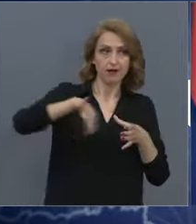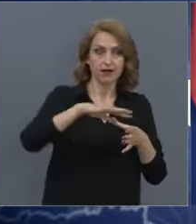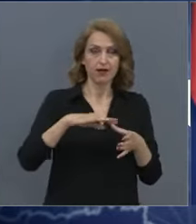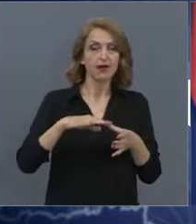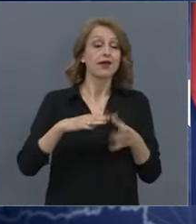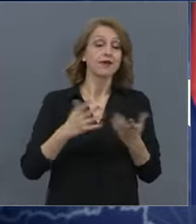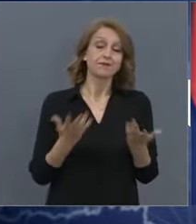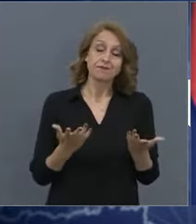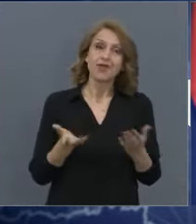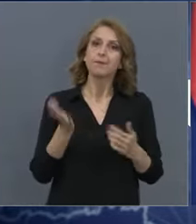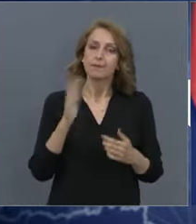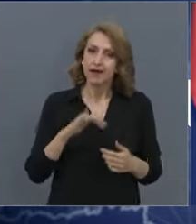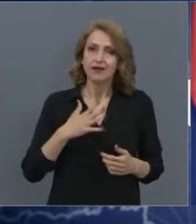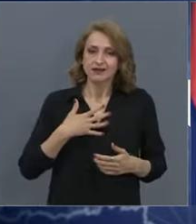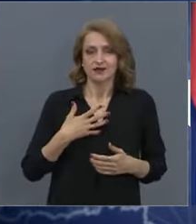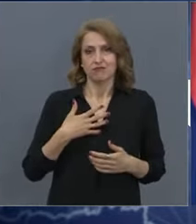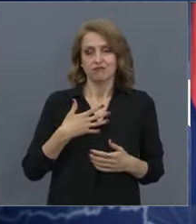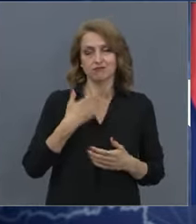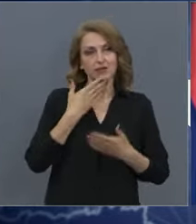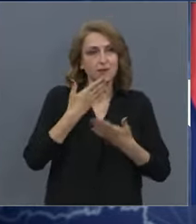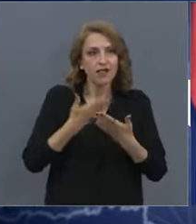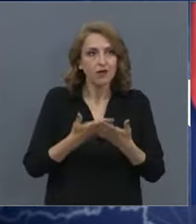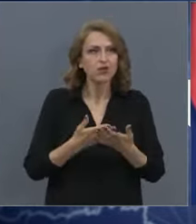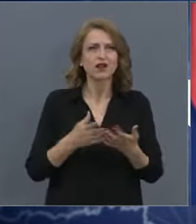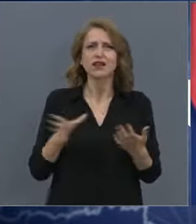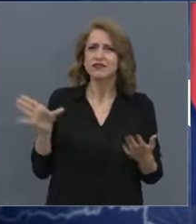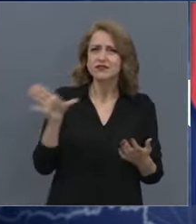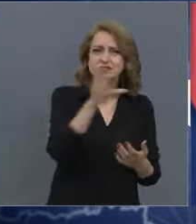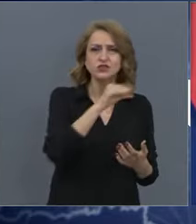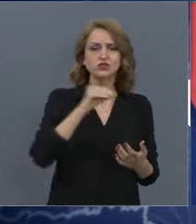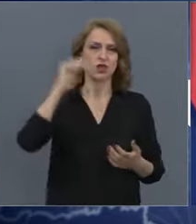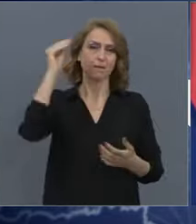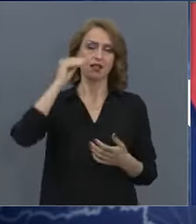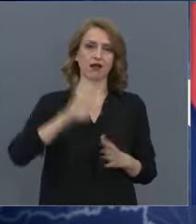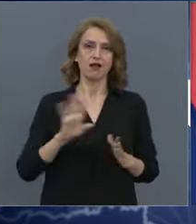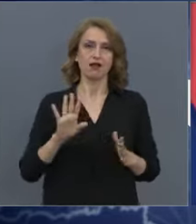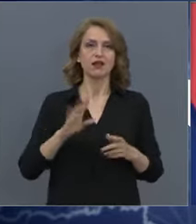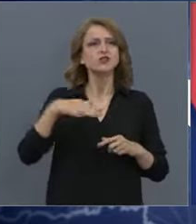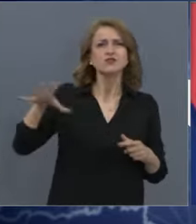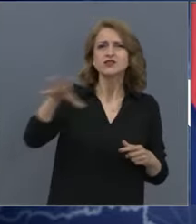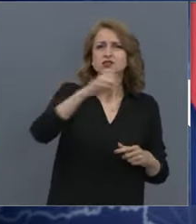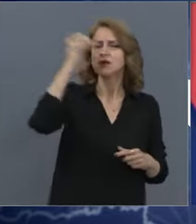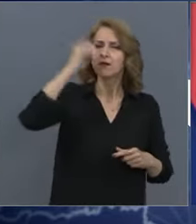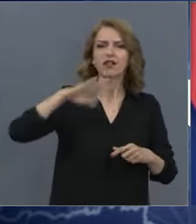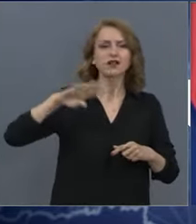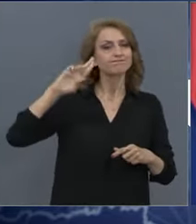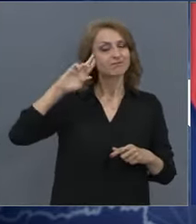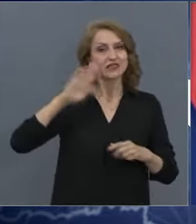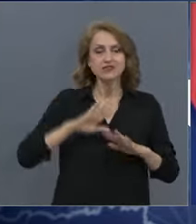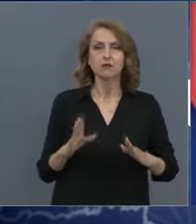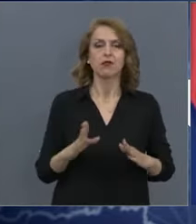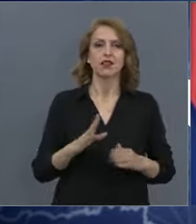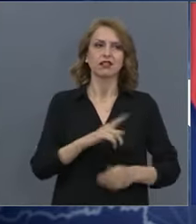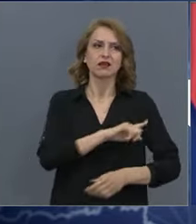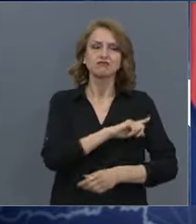И пак ще благодаря на всички българи, на дисциплината на хората, на усилията,